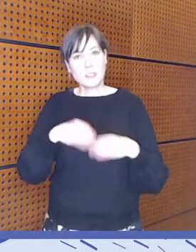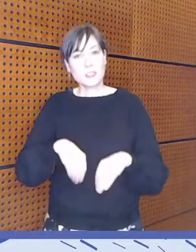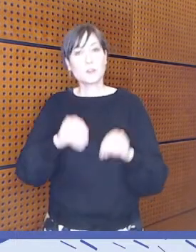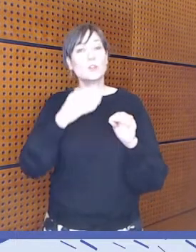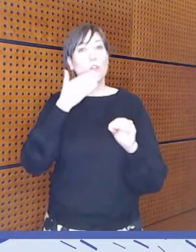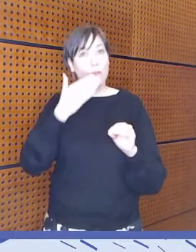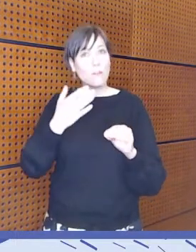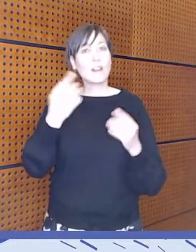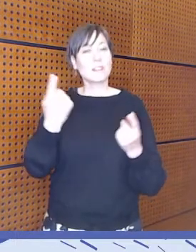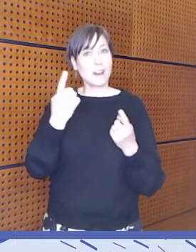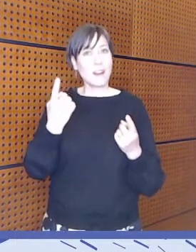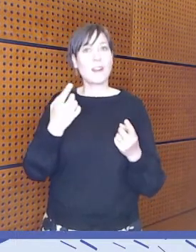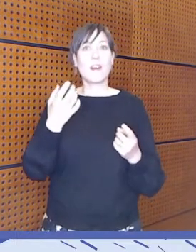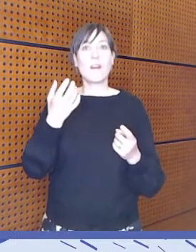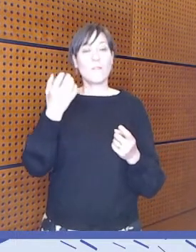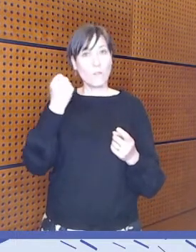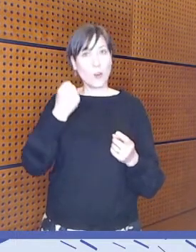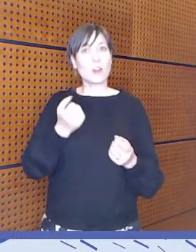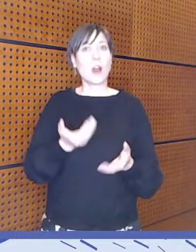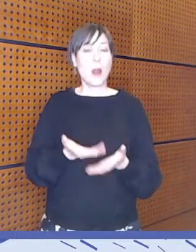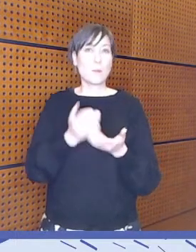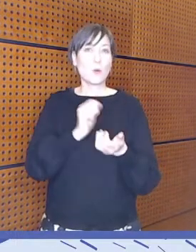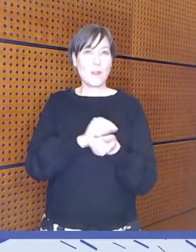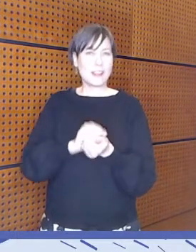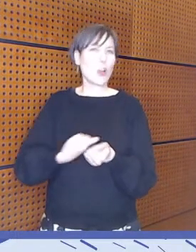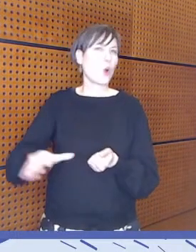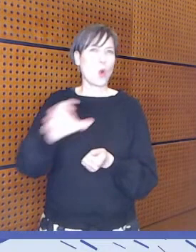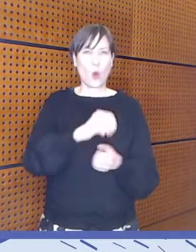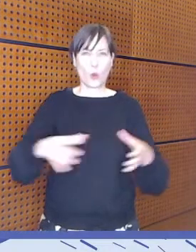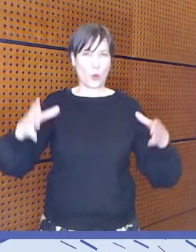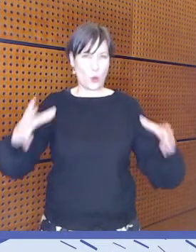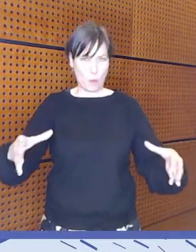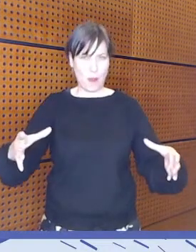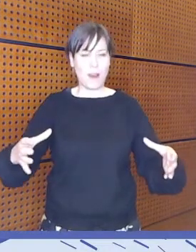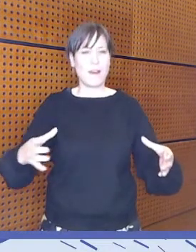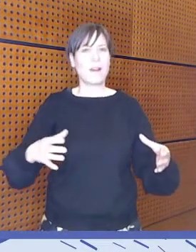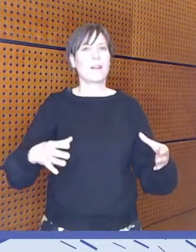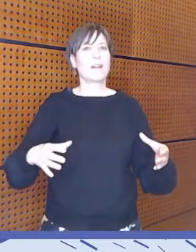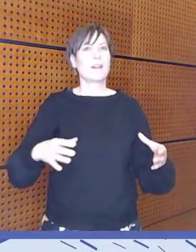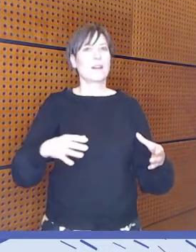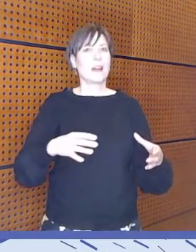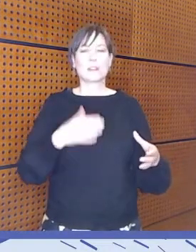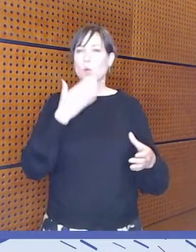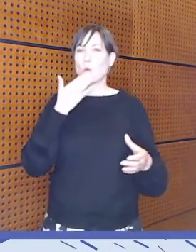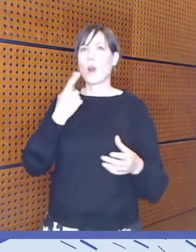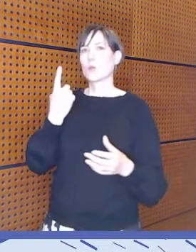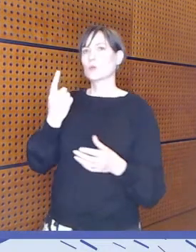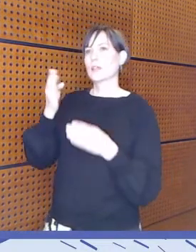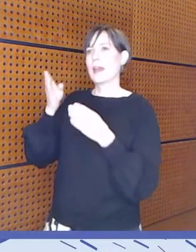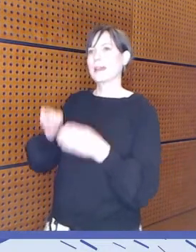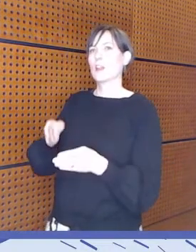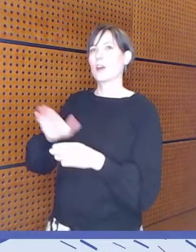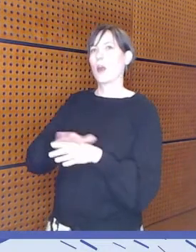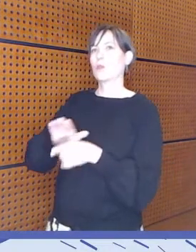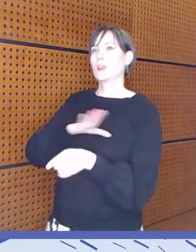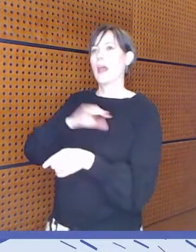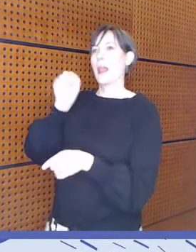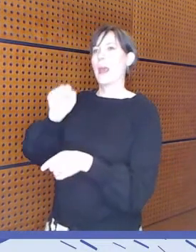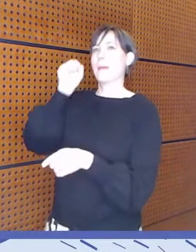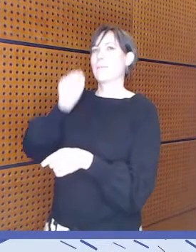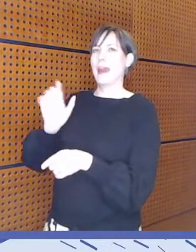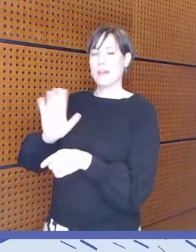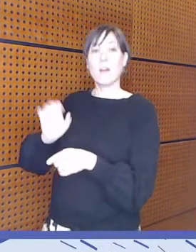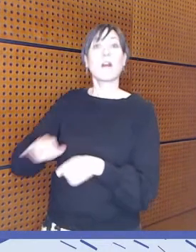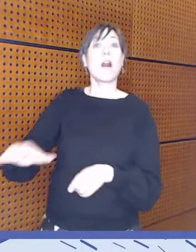käyttää näitä apuvälineitä ihan kaikkien koko ryhmän kanssa niin, että joku ei tule leimatuksi siellä. Ja se,